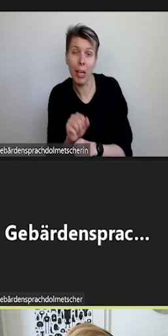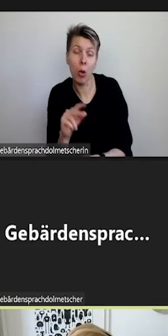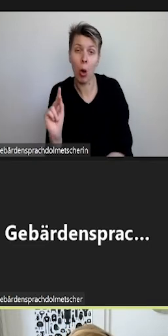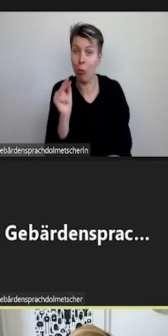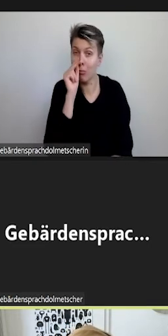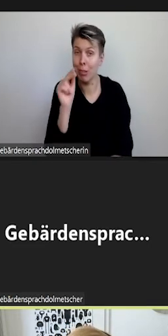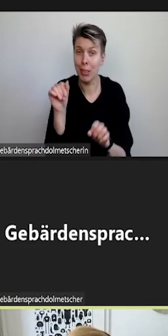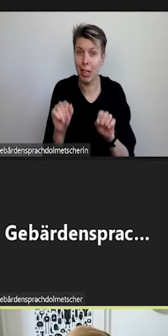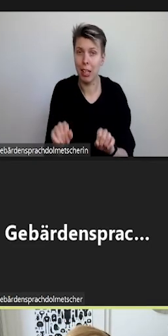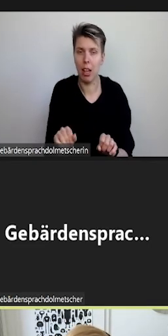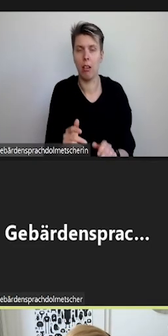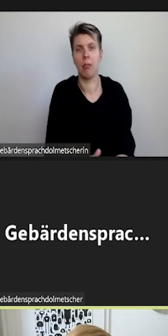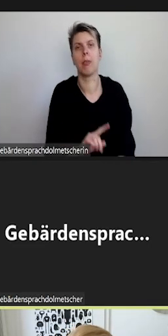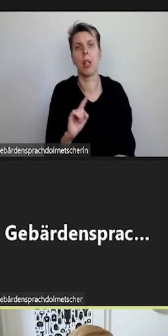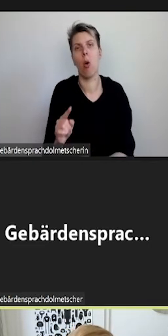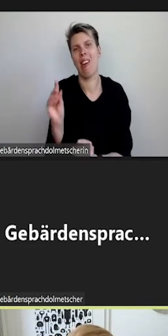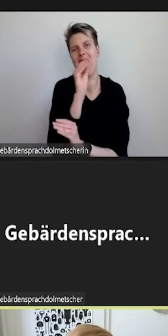Treppe.